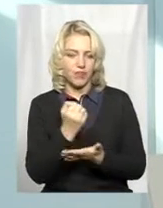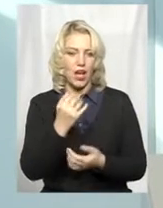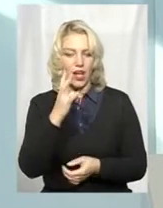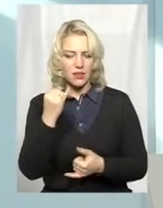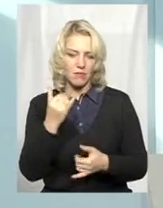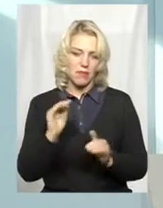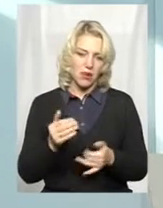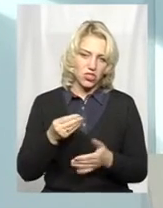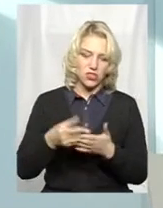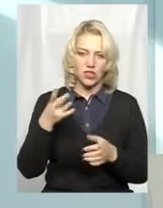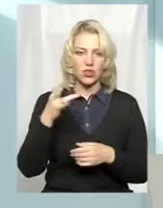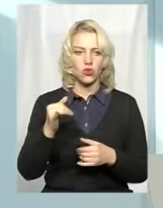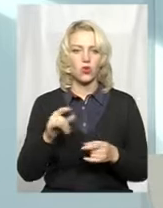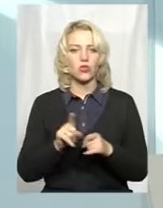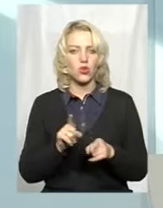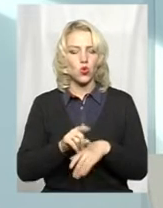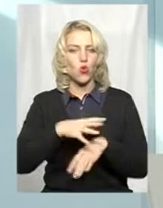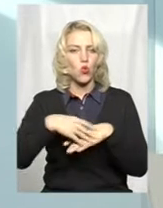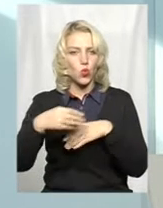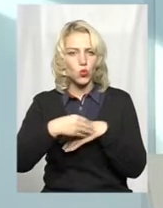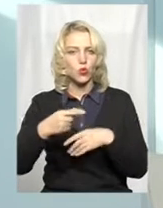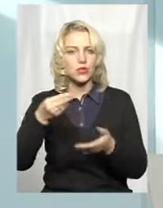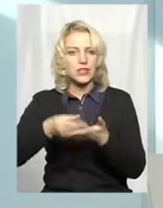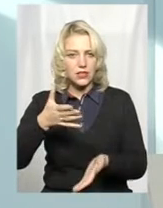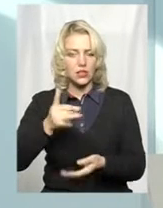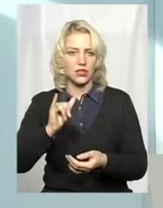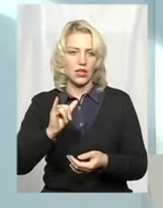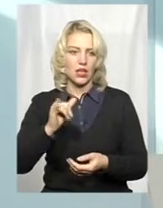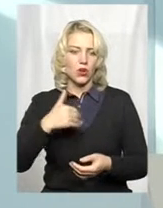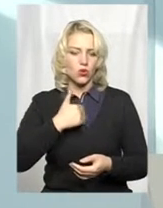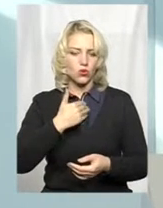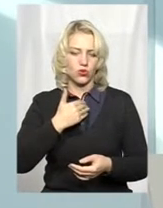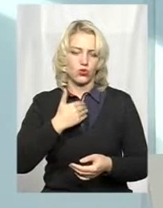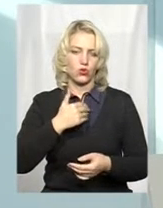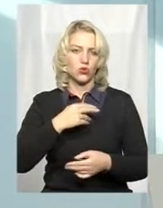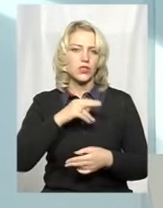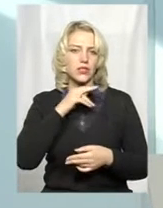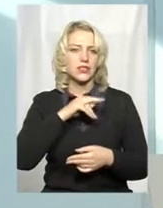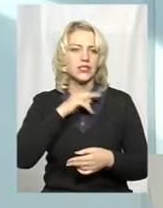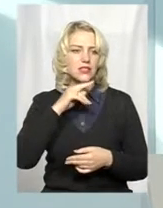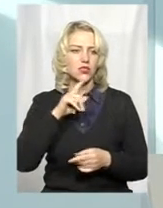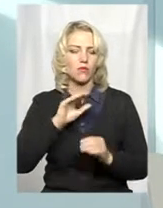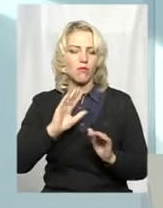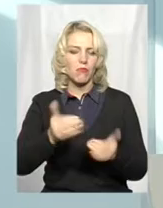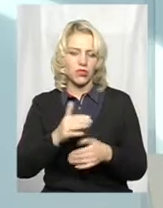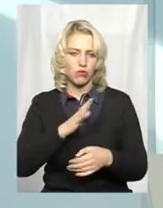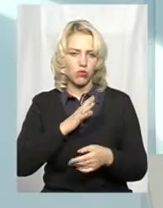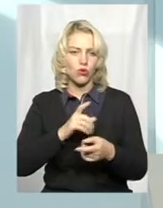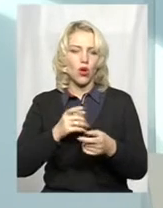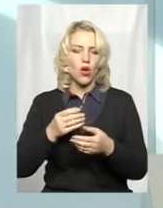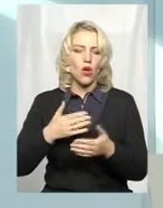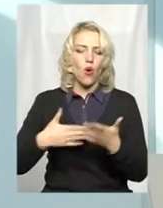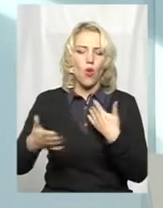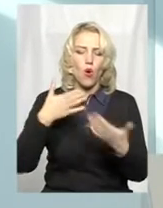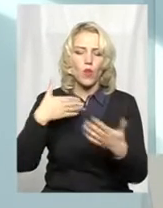на сьогоднішній день ціниться. Я хочу просто застережити, щоб, як можна, було менше контакту людей, оточуючих людей